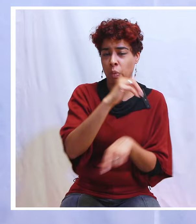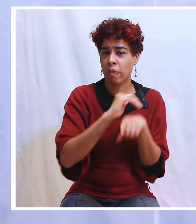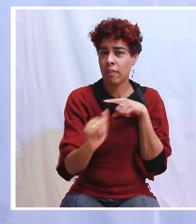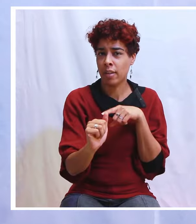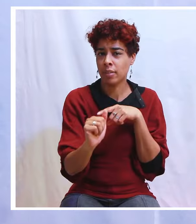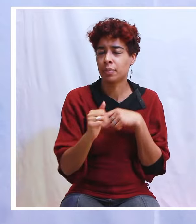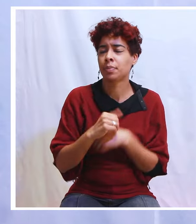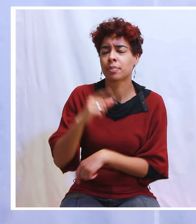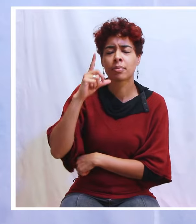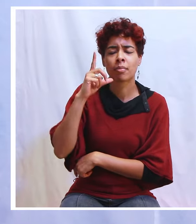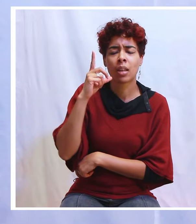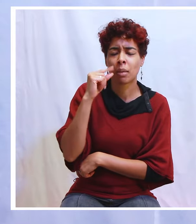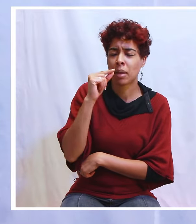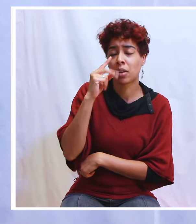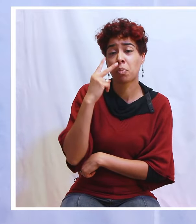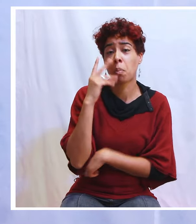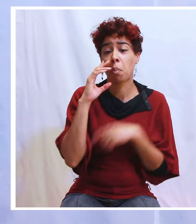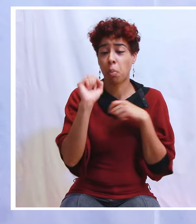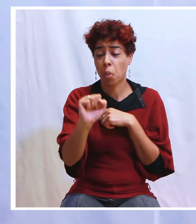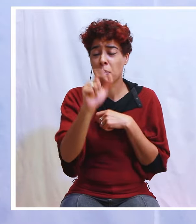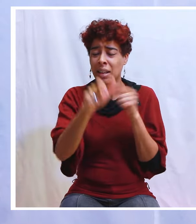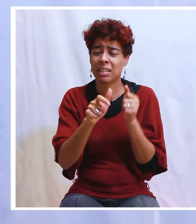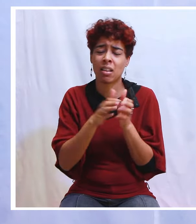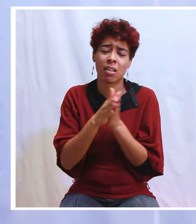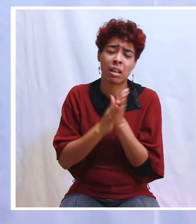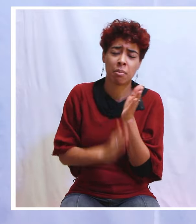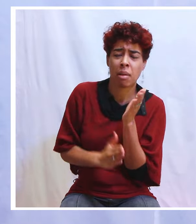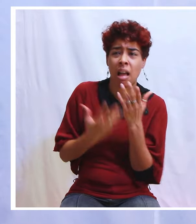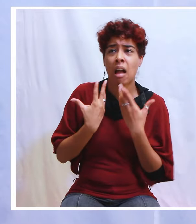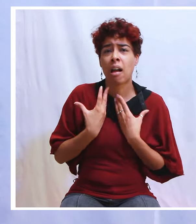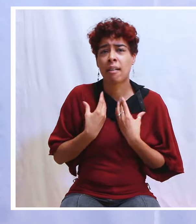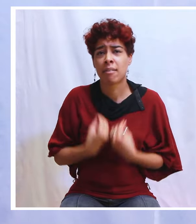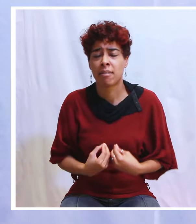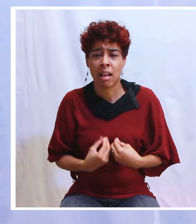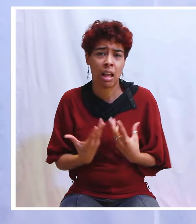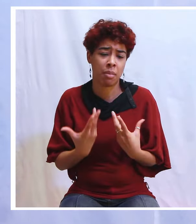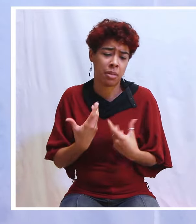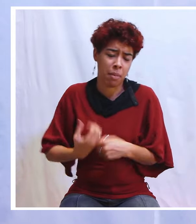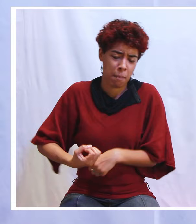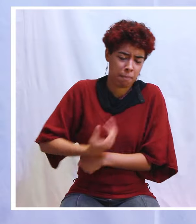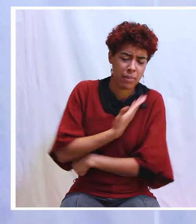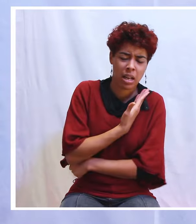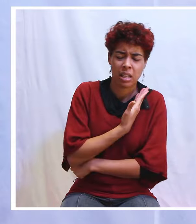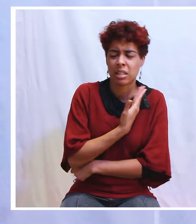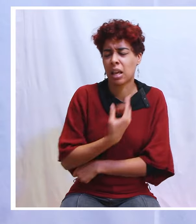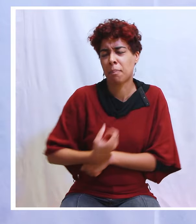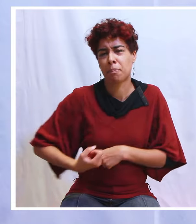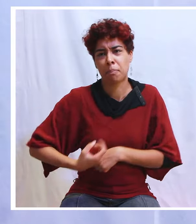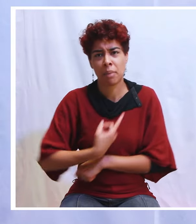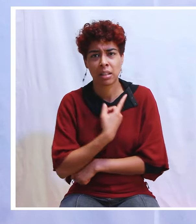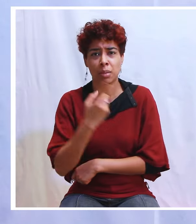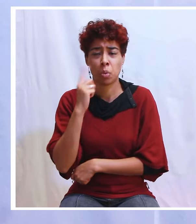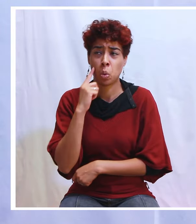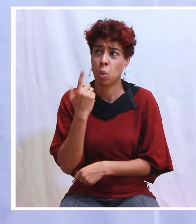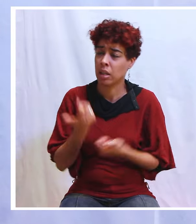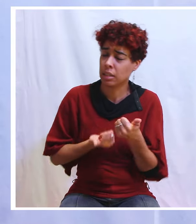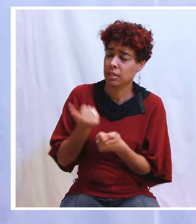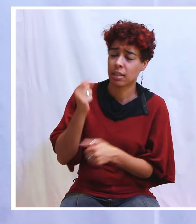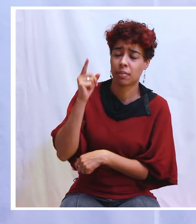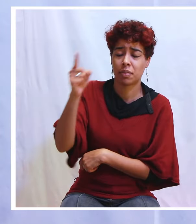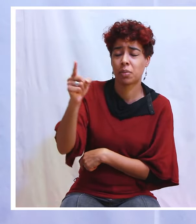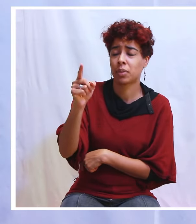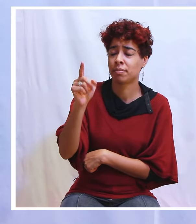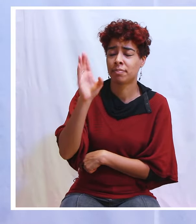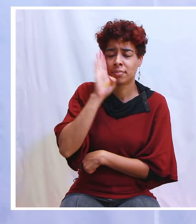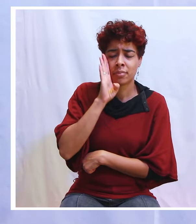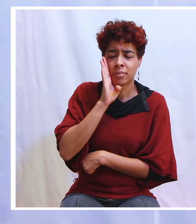Père, tu vois, ceux qui peuvent être découragés aujourd'hui, affaiblis, qui ont été blessés, meurtris, Seigneur, parce qu'ils te servent, je te prie mon